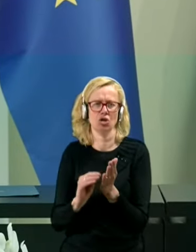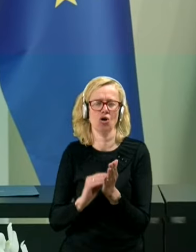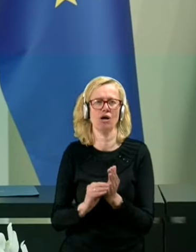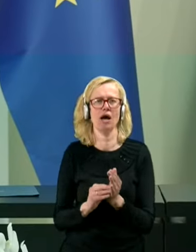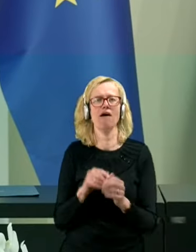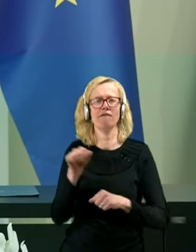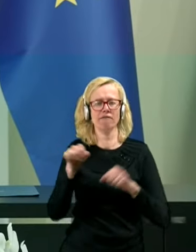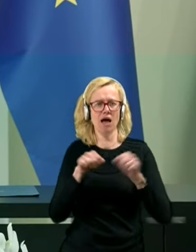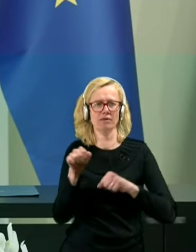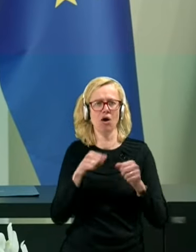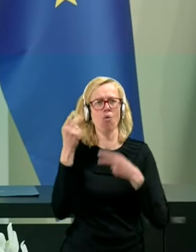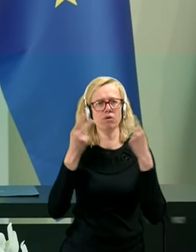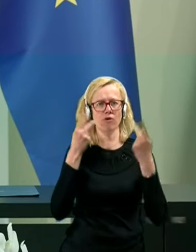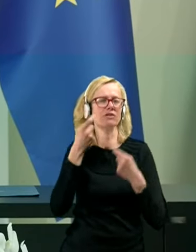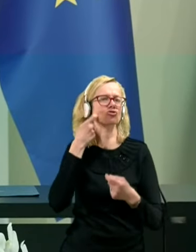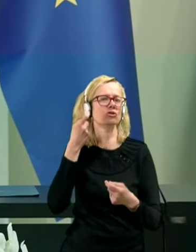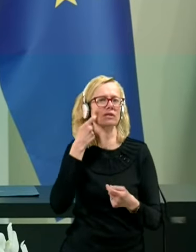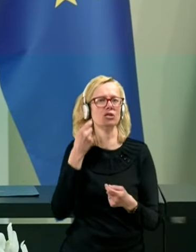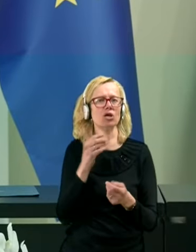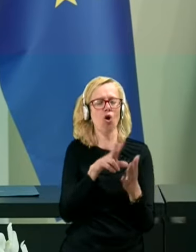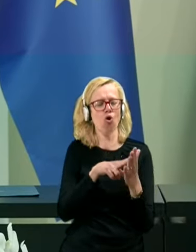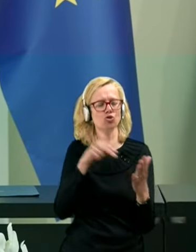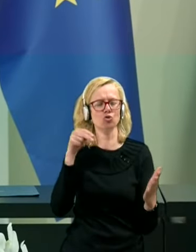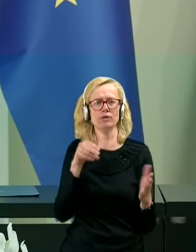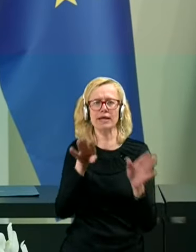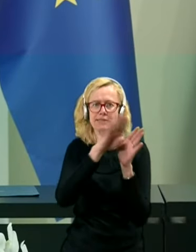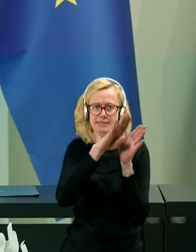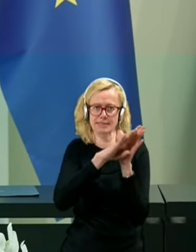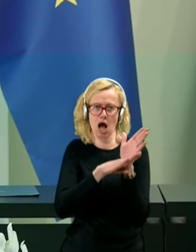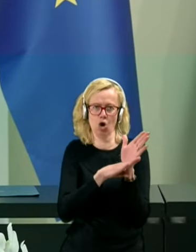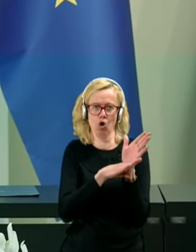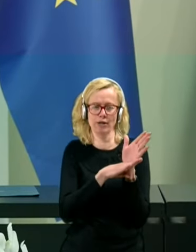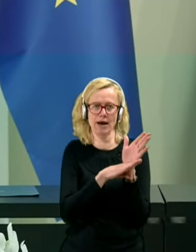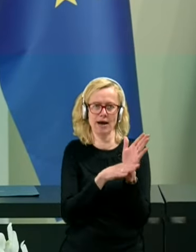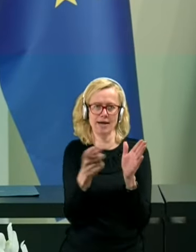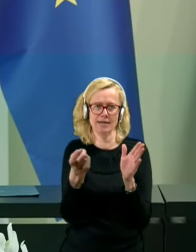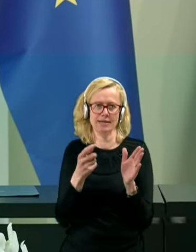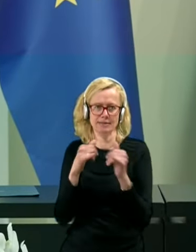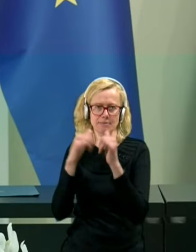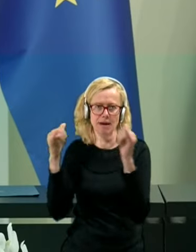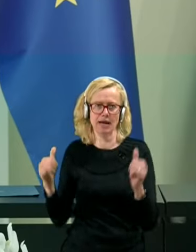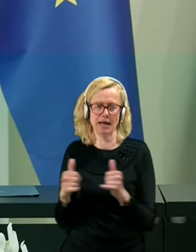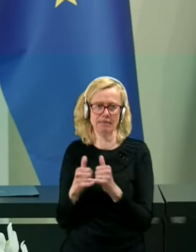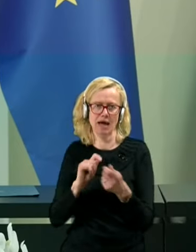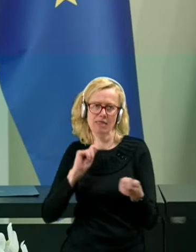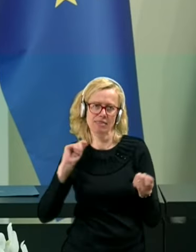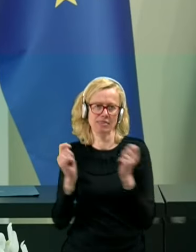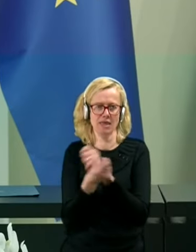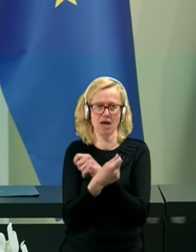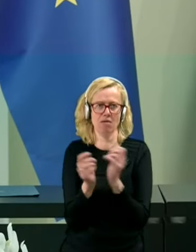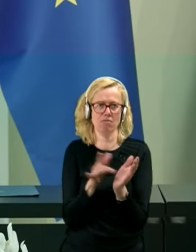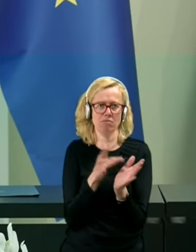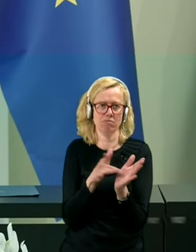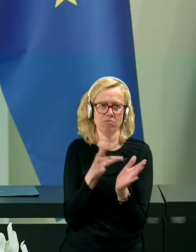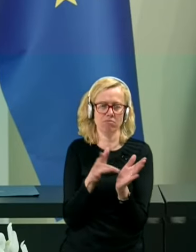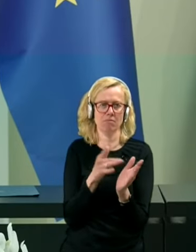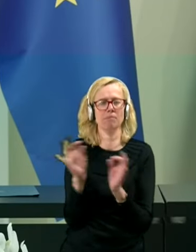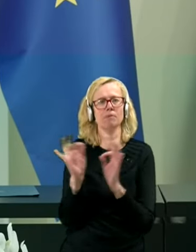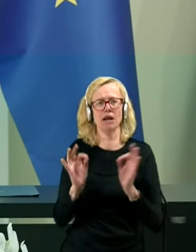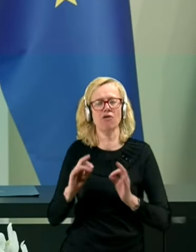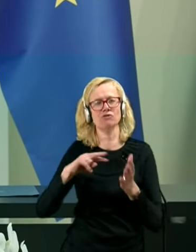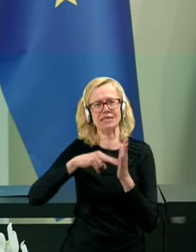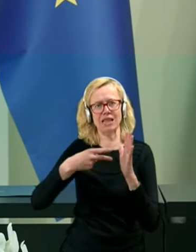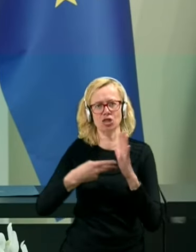zakona iz paketa debirokratizacije, ki ga je pripravl strateški svet